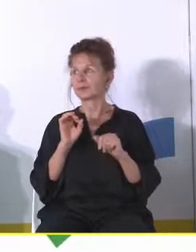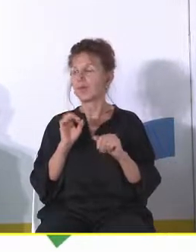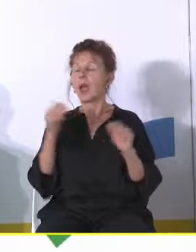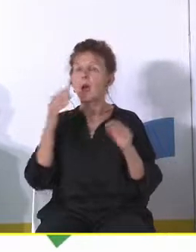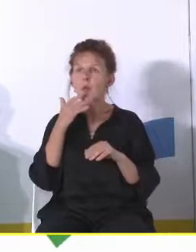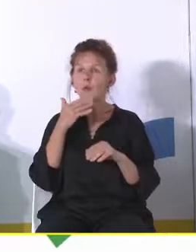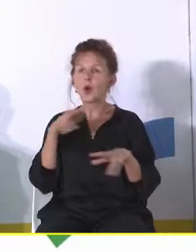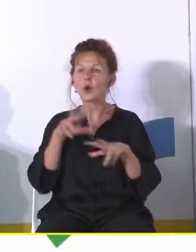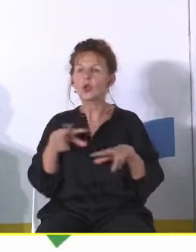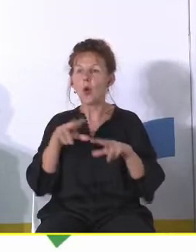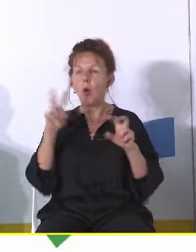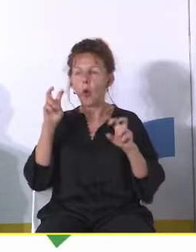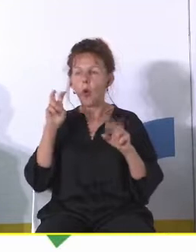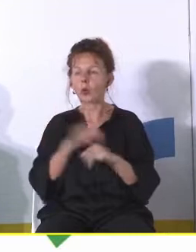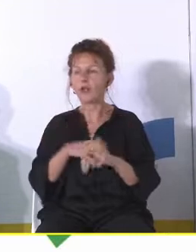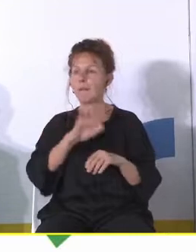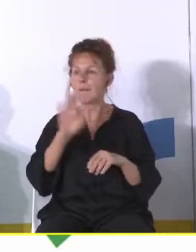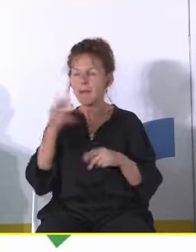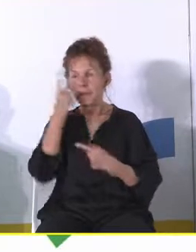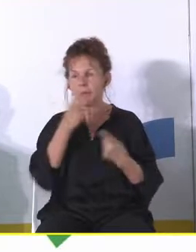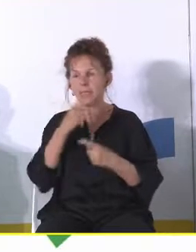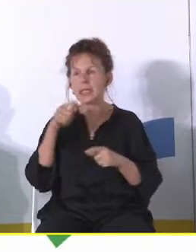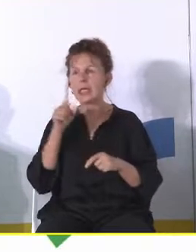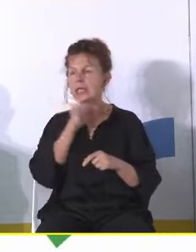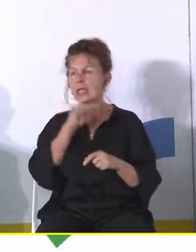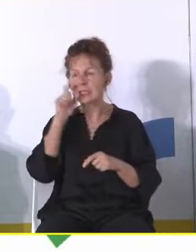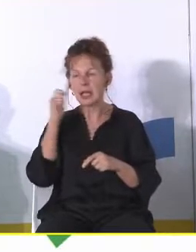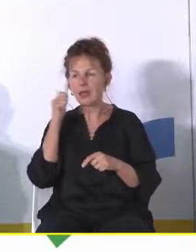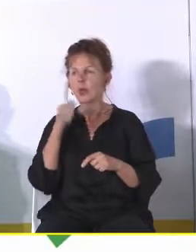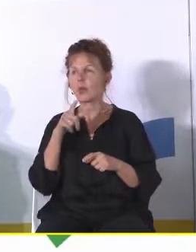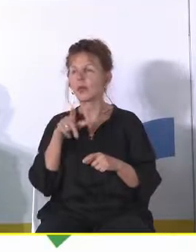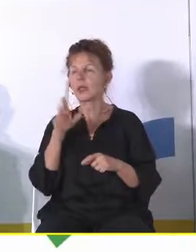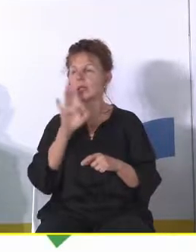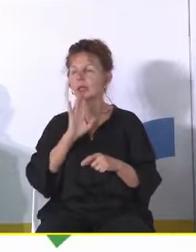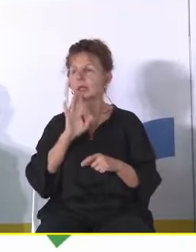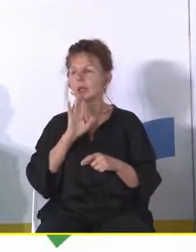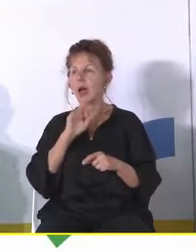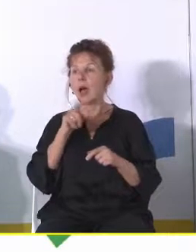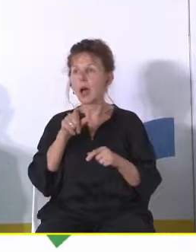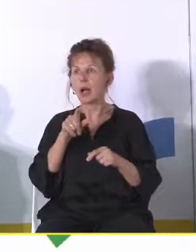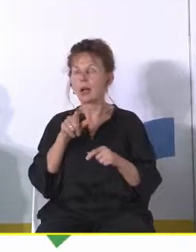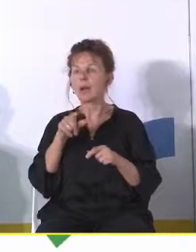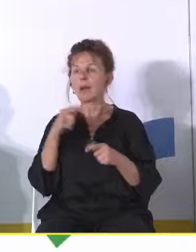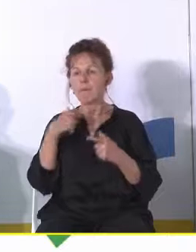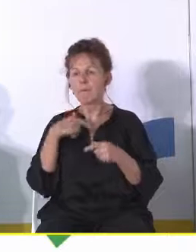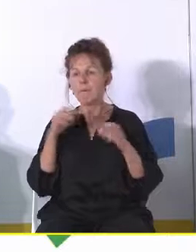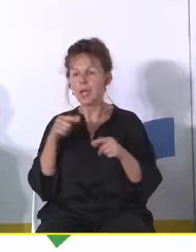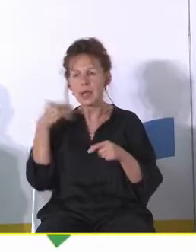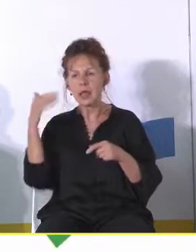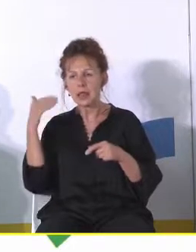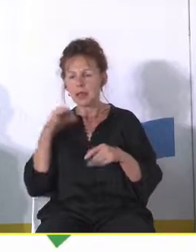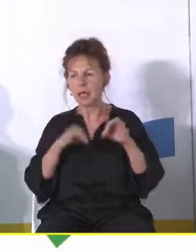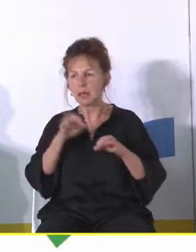mówiąc rodzina też mamy na myśli seniorów natomiast myślę że ponieważ tytuł sesji dotyczy depopulacji to skupiliśmy się na tym no